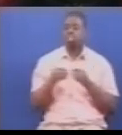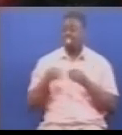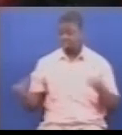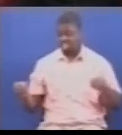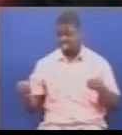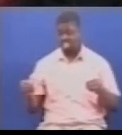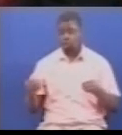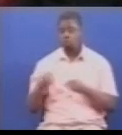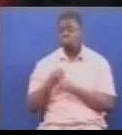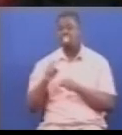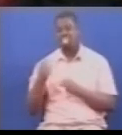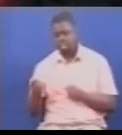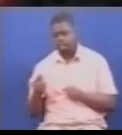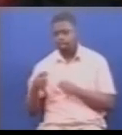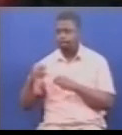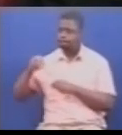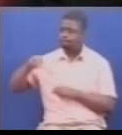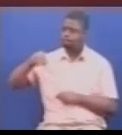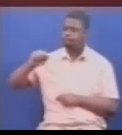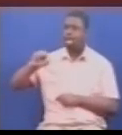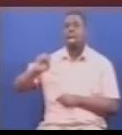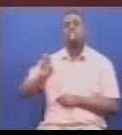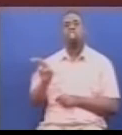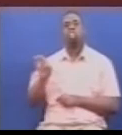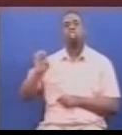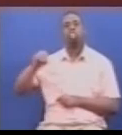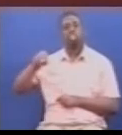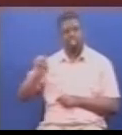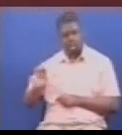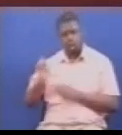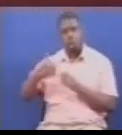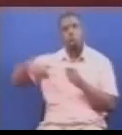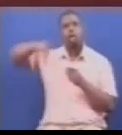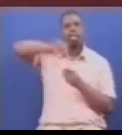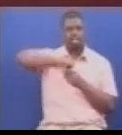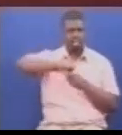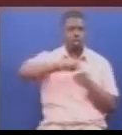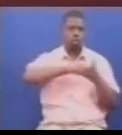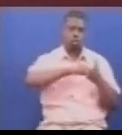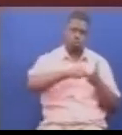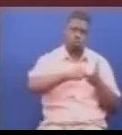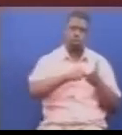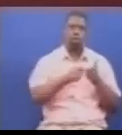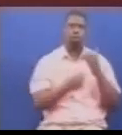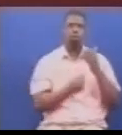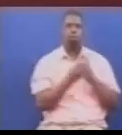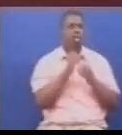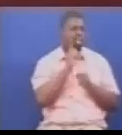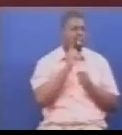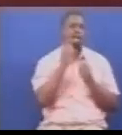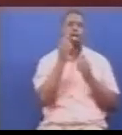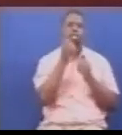Ili kwa ujumla wake kupunguza ucheleweshwaji kwa sampuli zote kutoka kila kona ya nchihietu Zanziba ikiwemo. Na